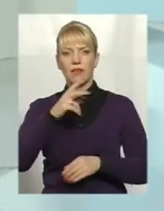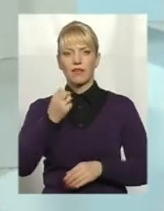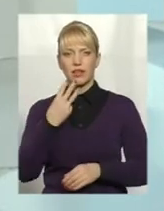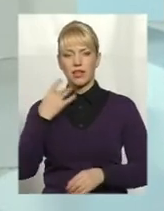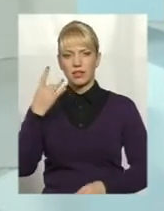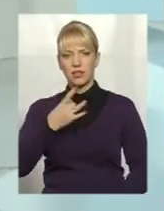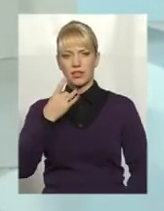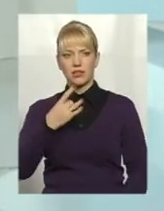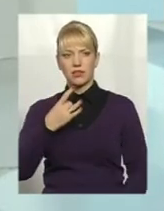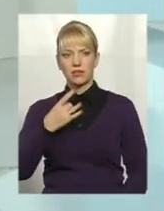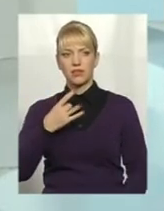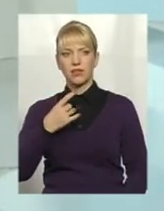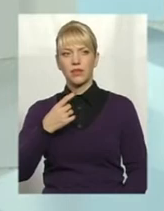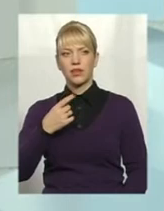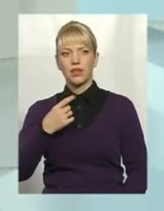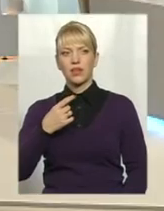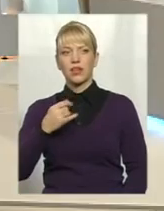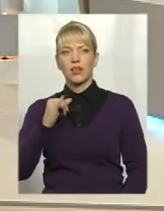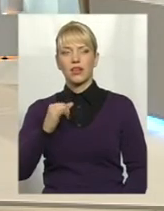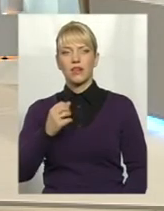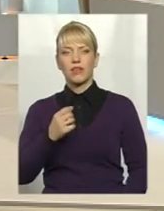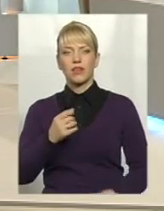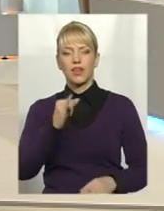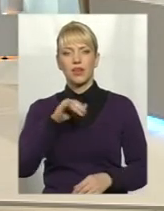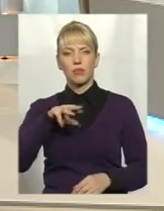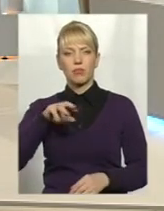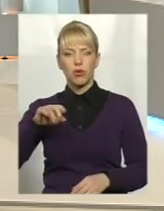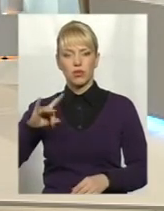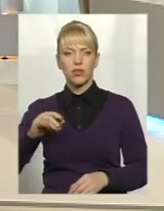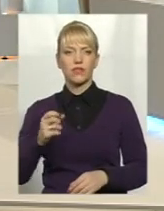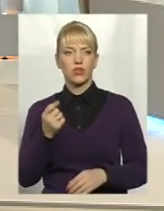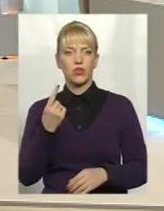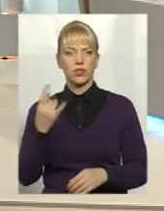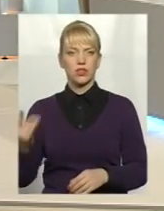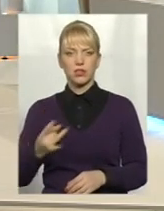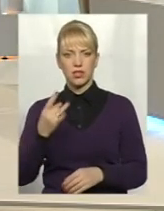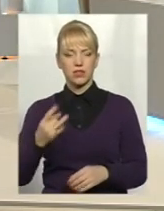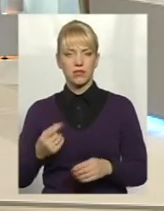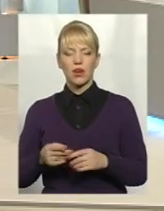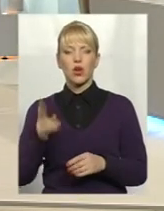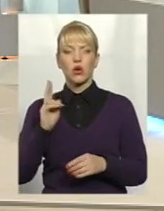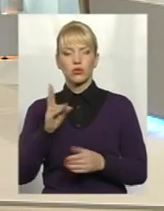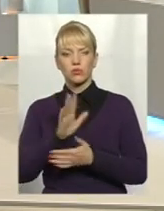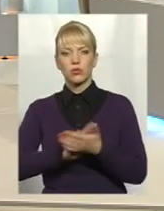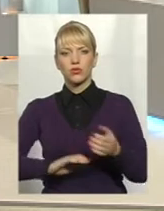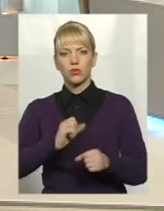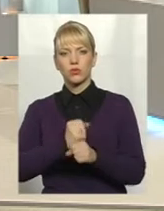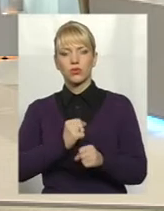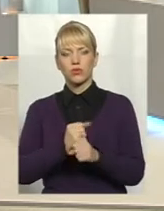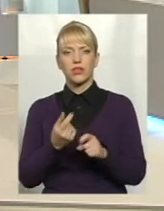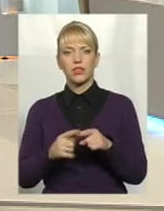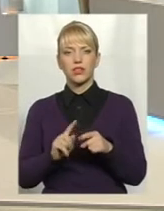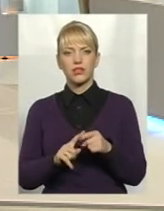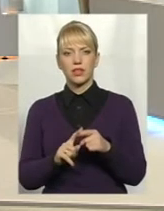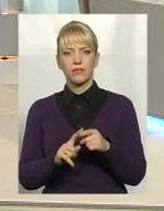по імпорту впали в 11 разів. І ті, хто продовжують працювати, це, знов таки,